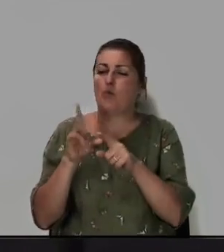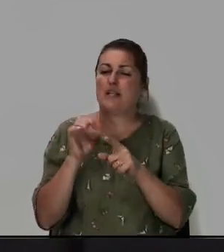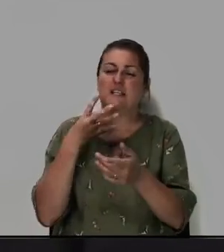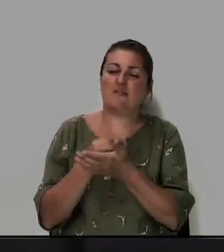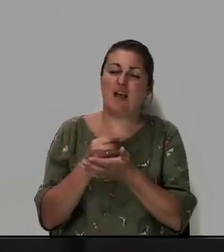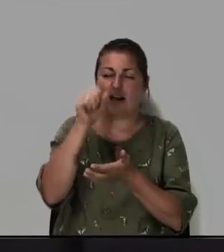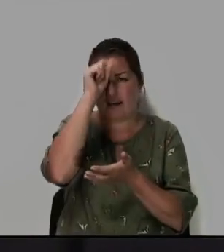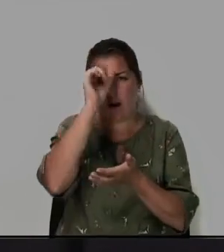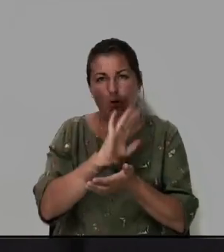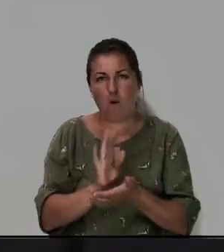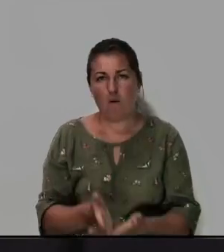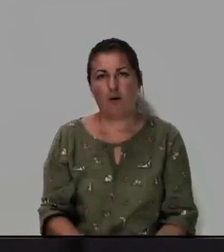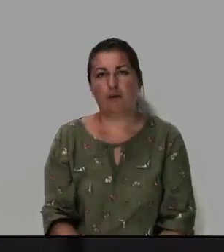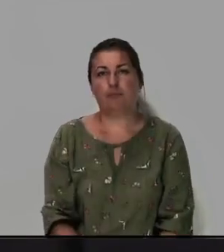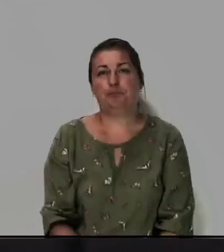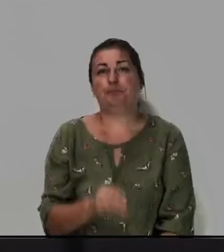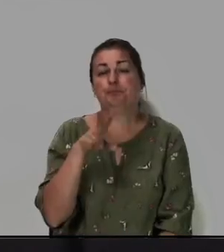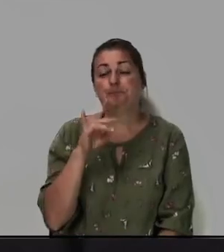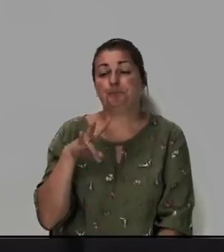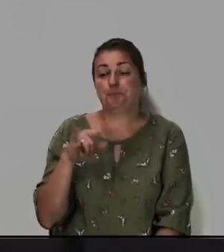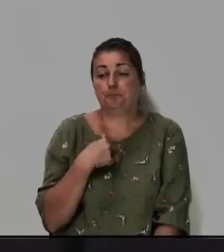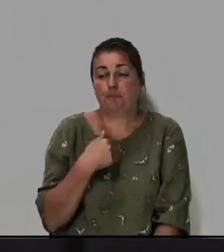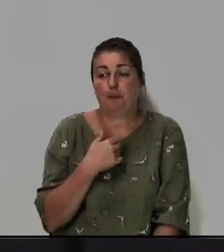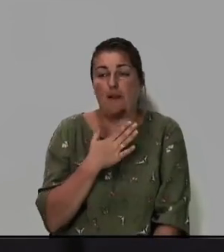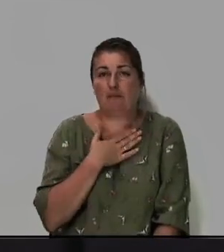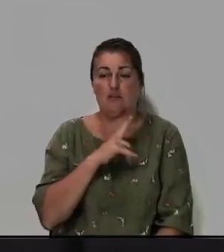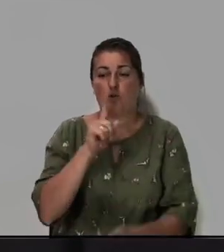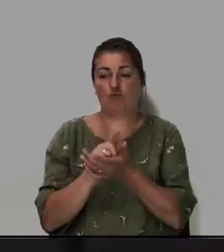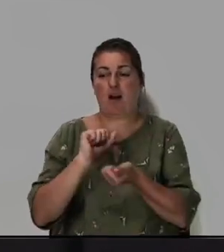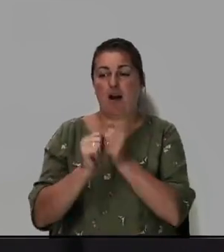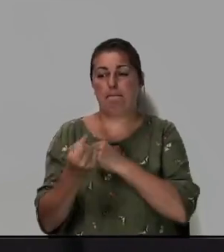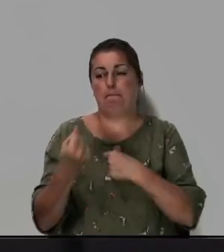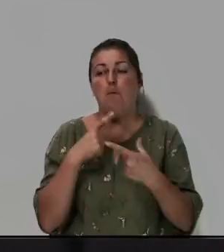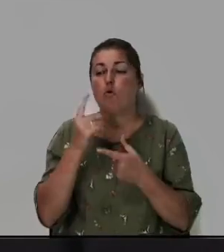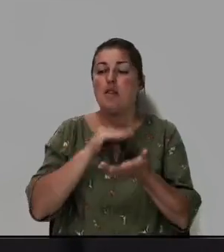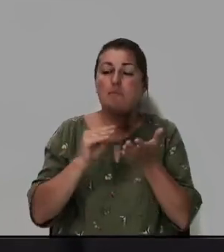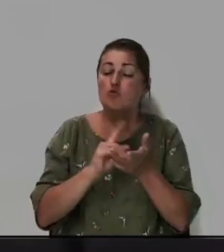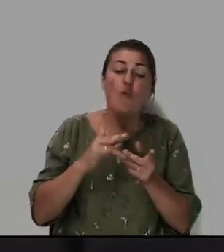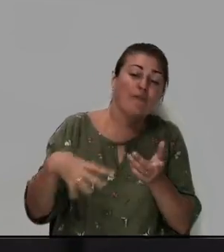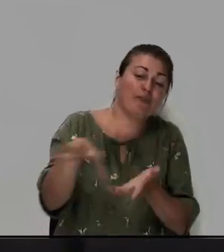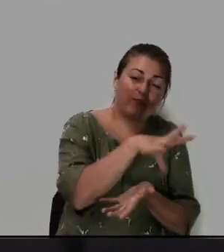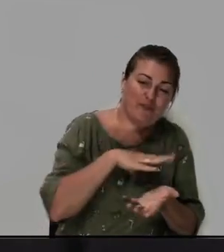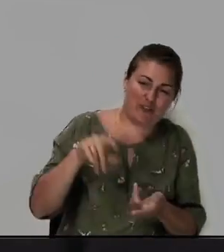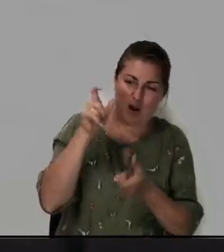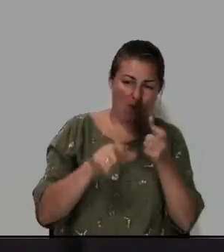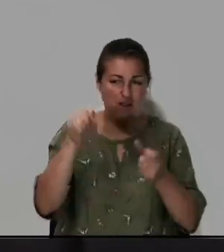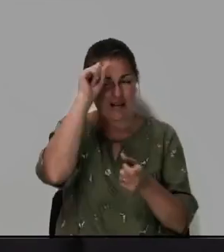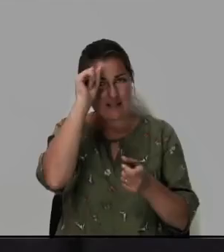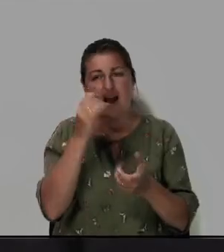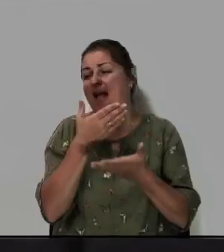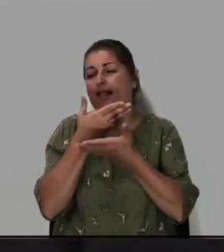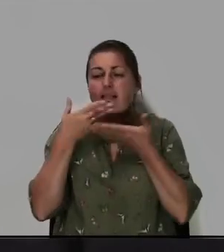грехов, то мы в нас должны бросить камни, потому что написано, все согрешили. Нет